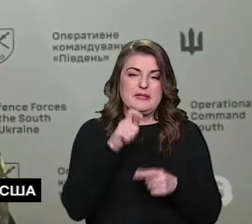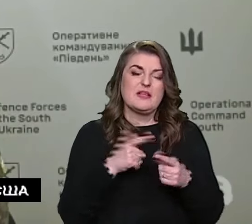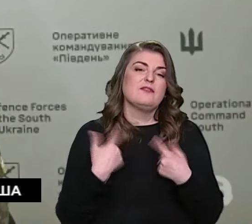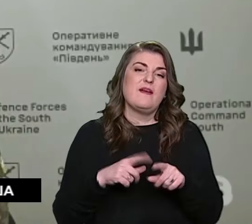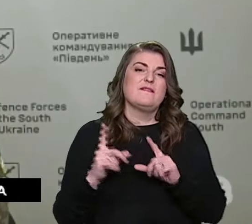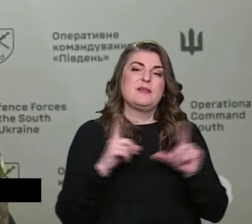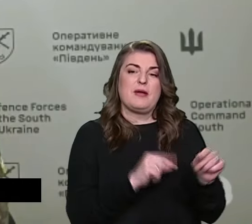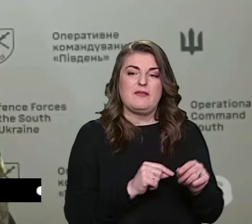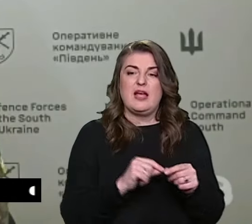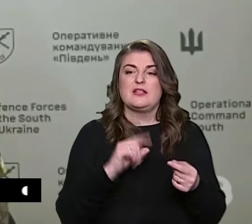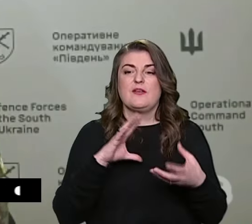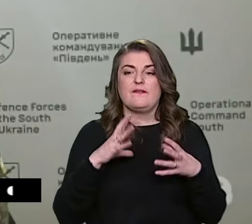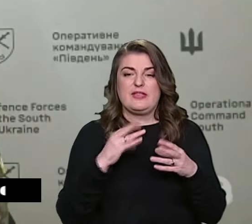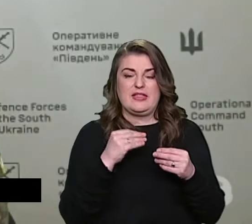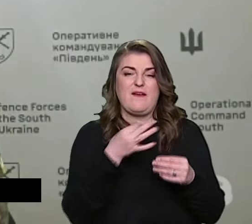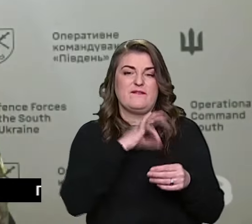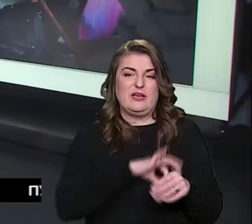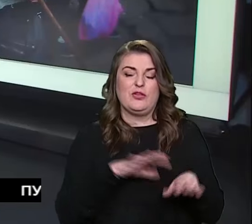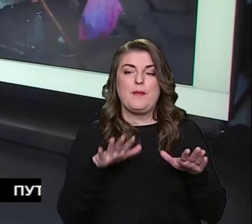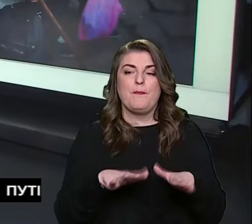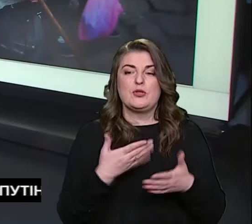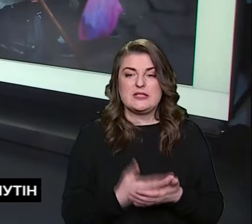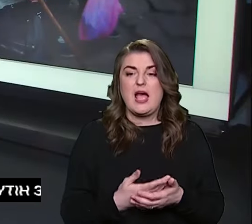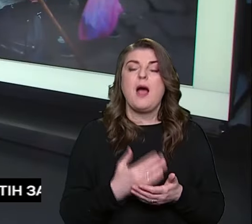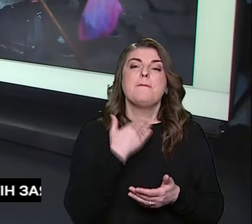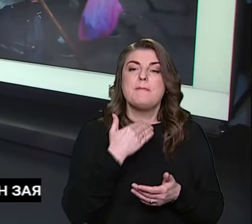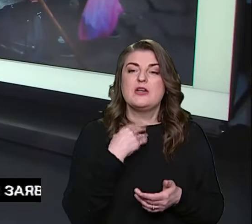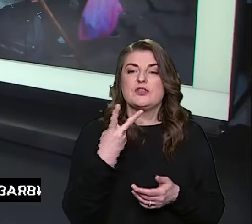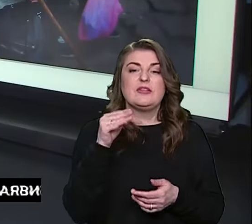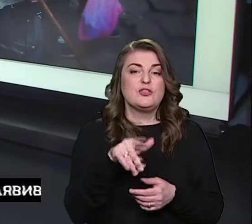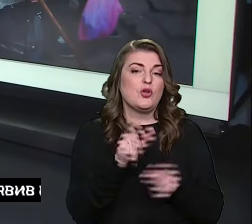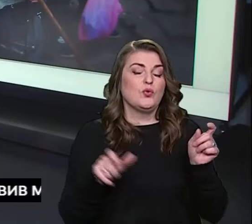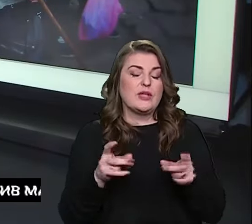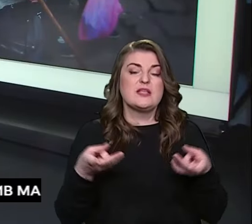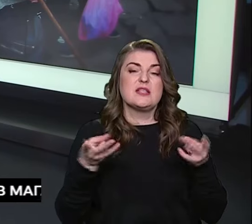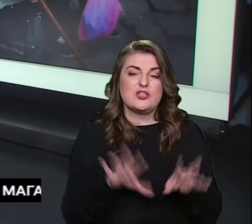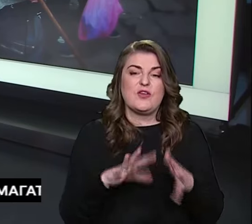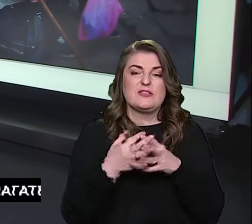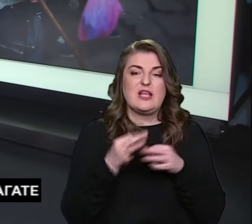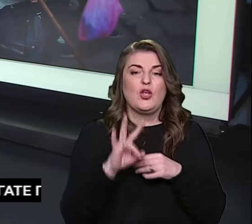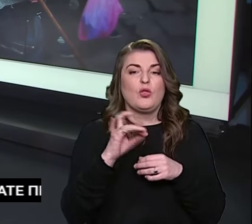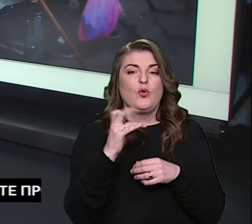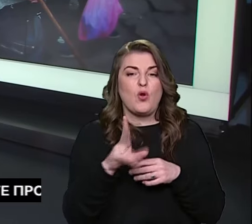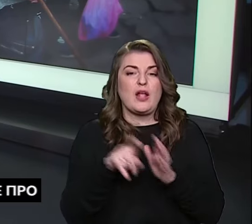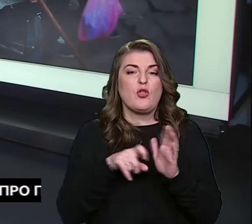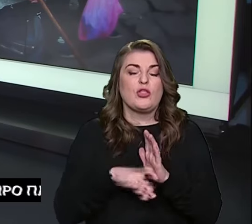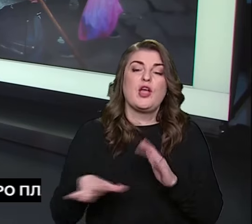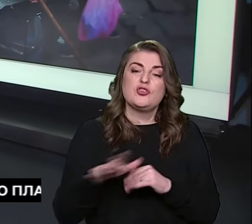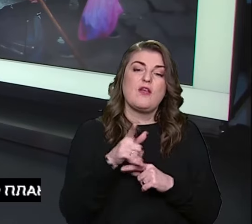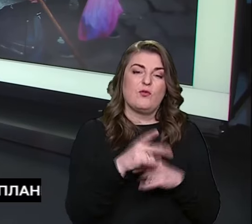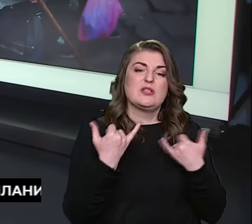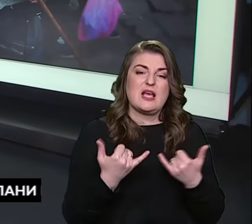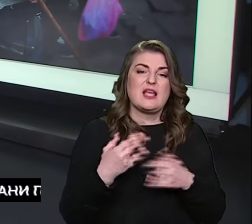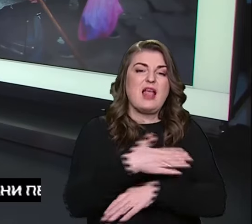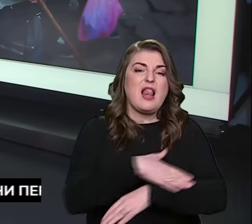відправляються на свої вихідні позиції. Майже дві тисячі людей залишаються в селищі Нью-Йорку на Донеччині. Воно